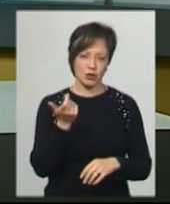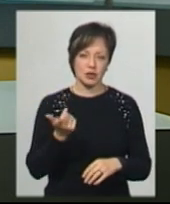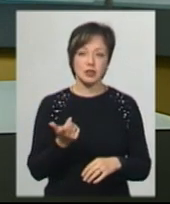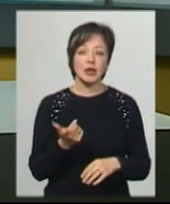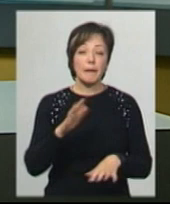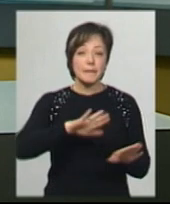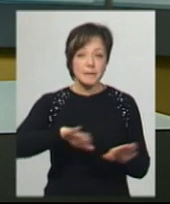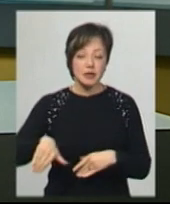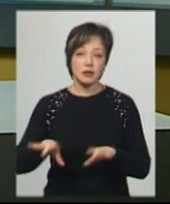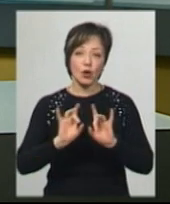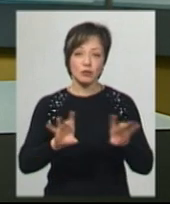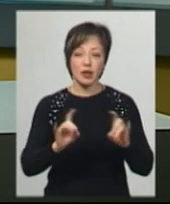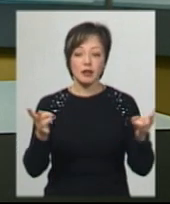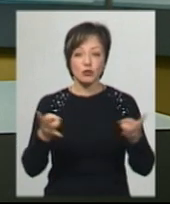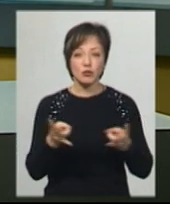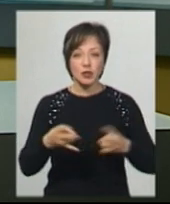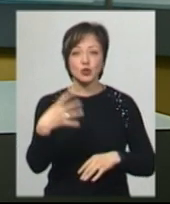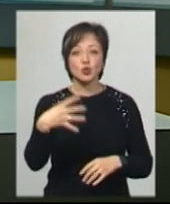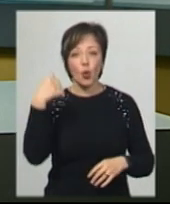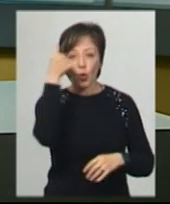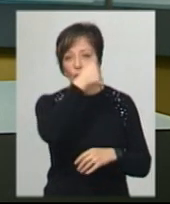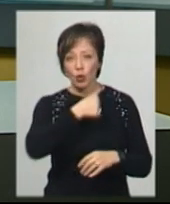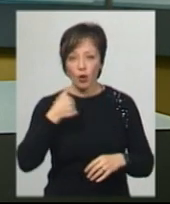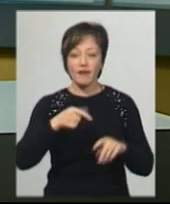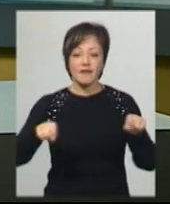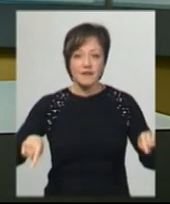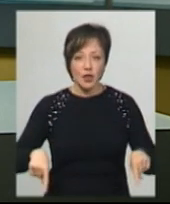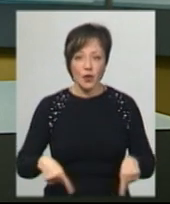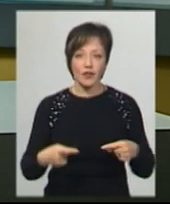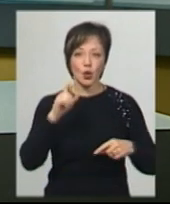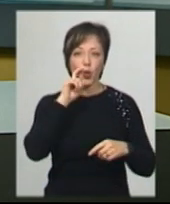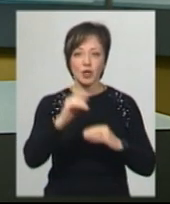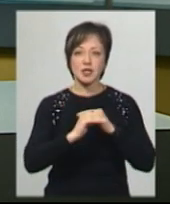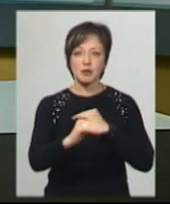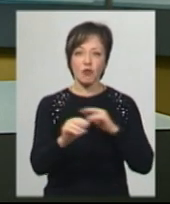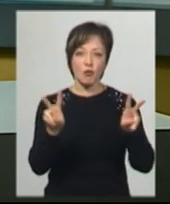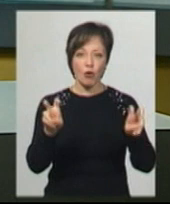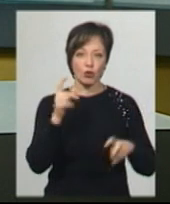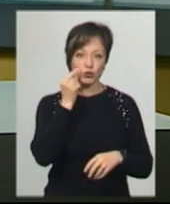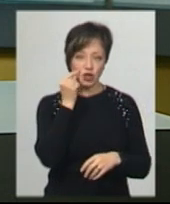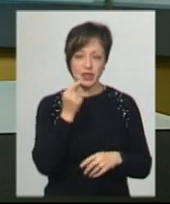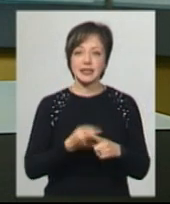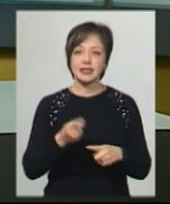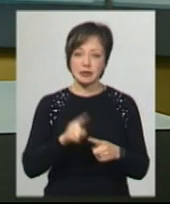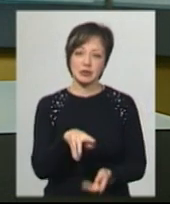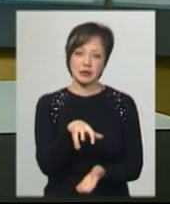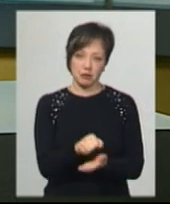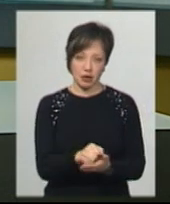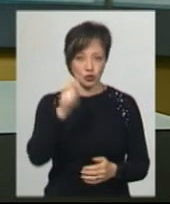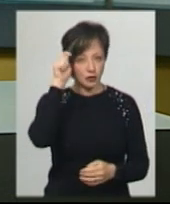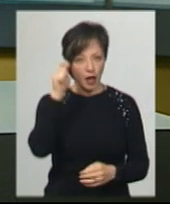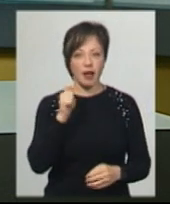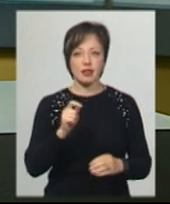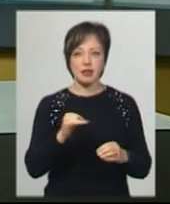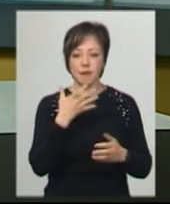Після чого, розповідає, знадобилось 4 десятиліття, щоби відновити українську степову породу бджіл. Саме цим і займається чоловік на